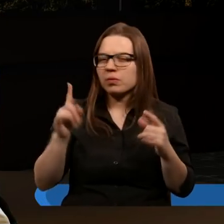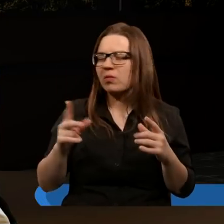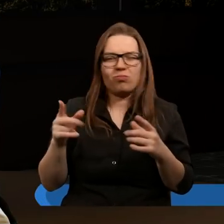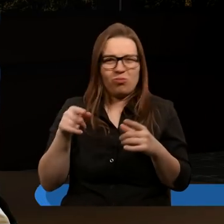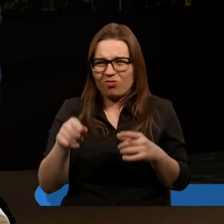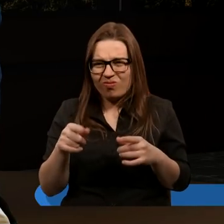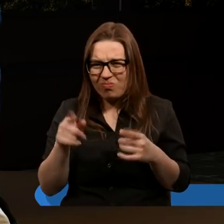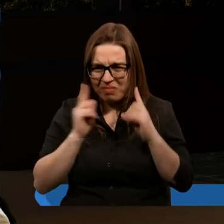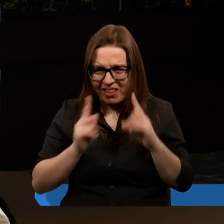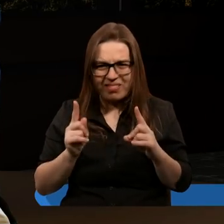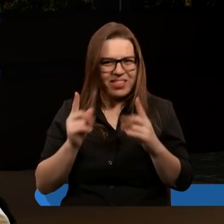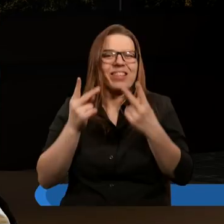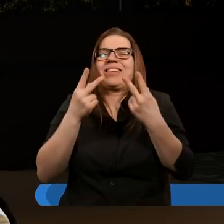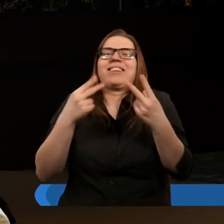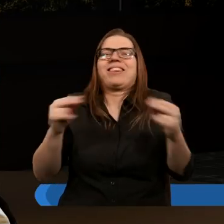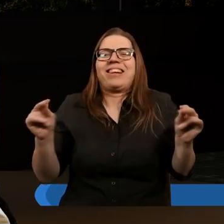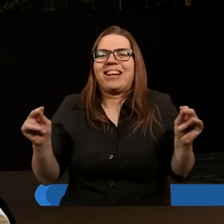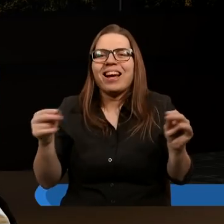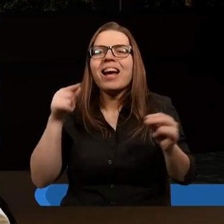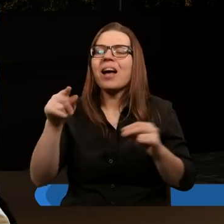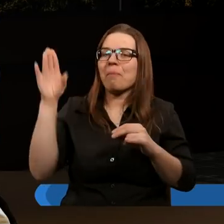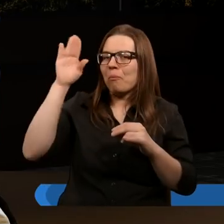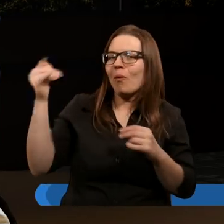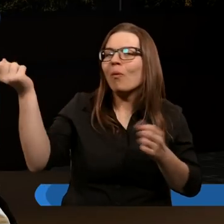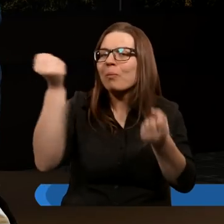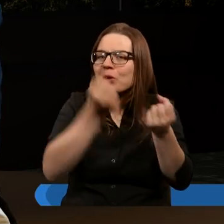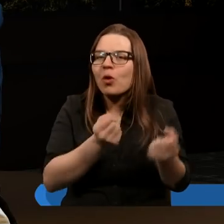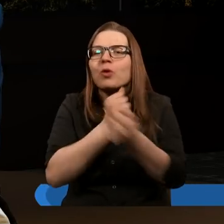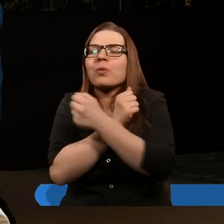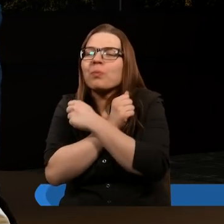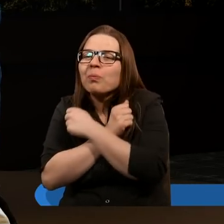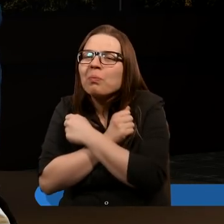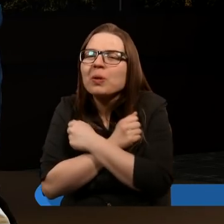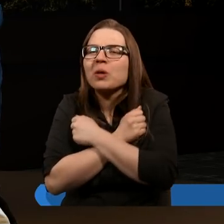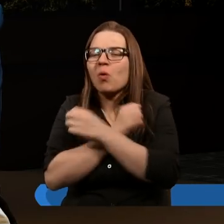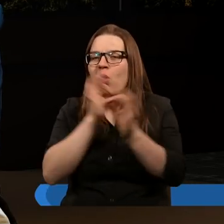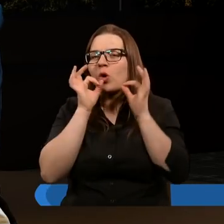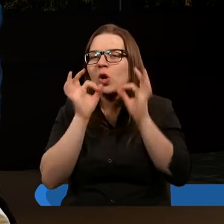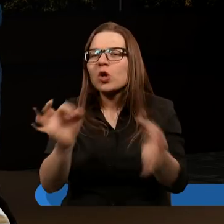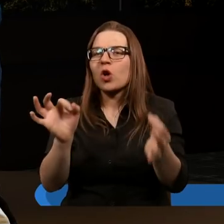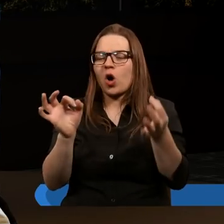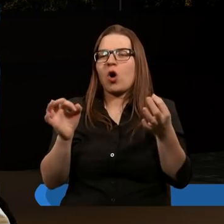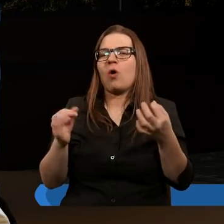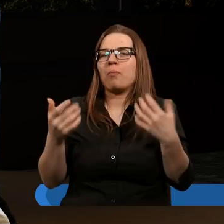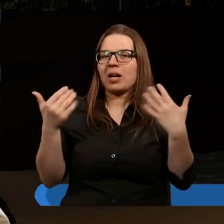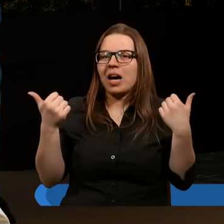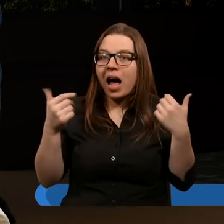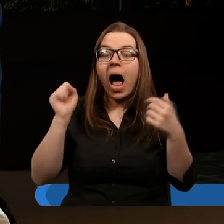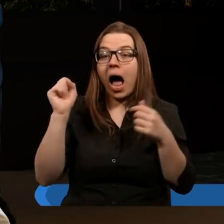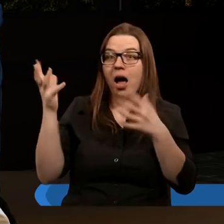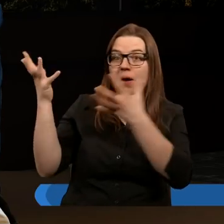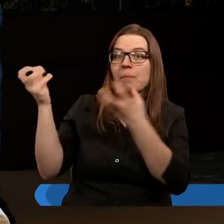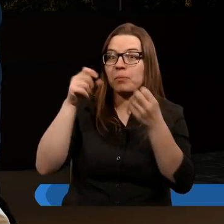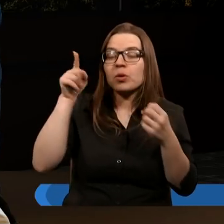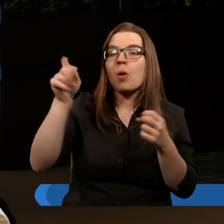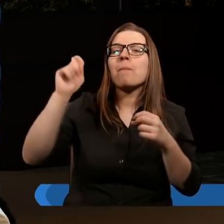Tak nie jest. Pan Bóg przynosi miłość i Ewangelię. Sam Pan Jezus powiedział, że nie przynoszę pokoju, tylko miecz między was, a tym